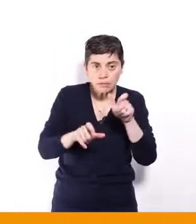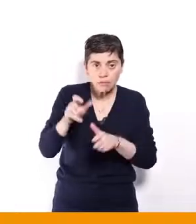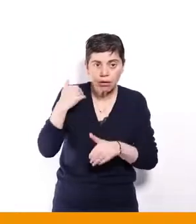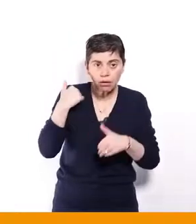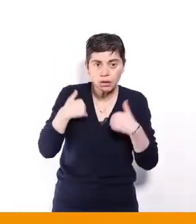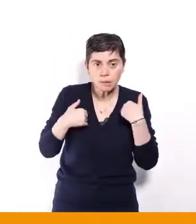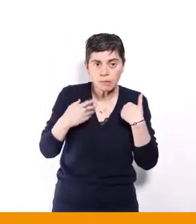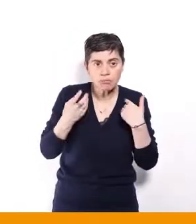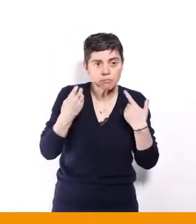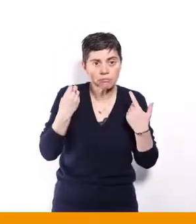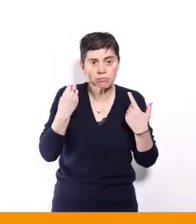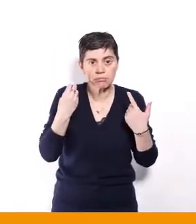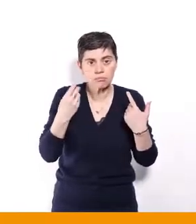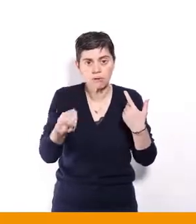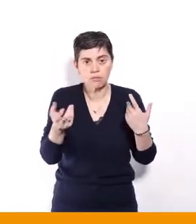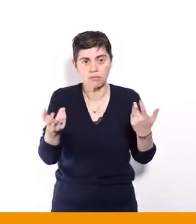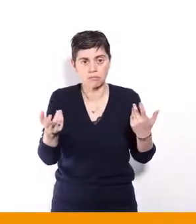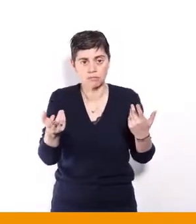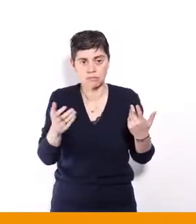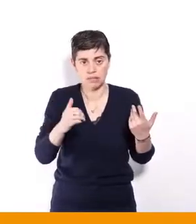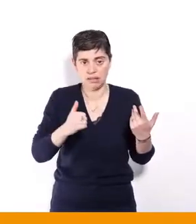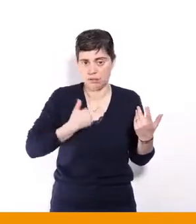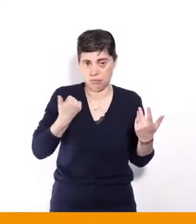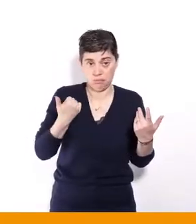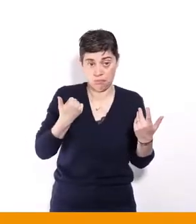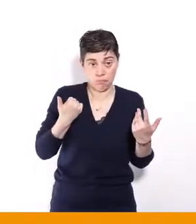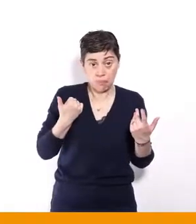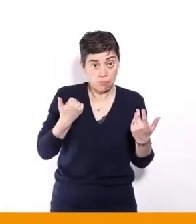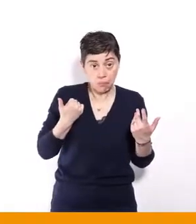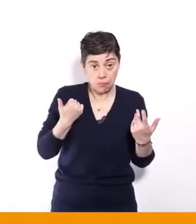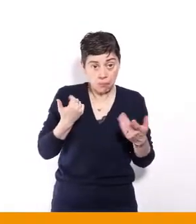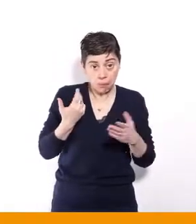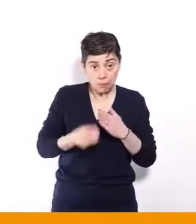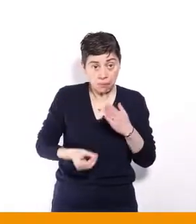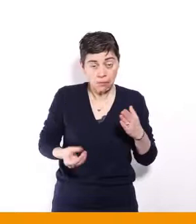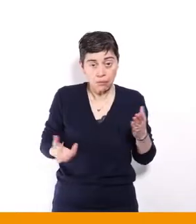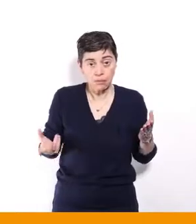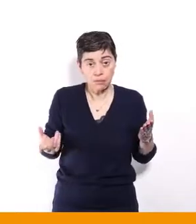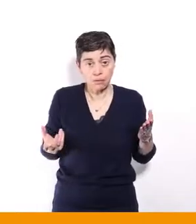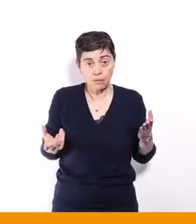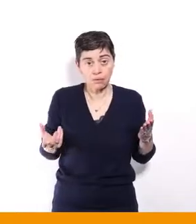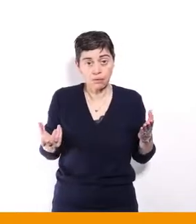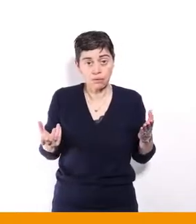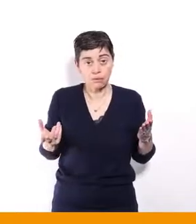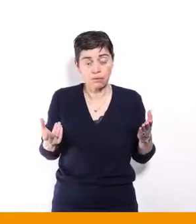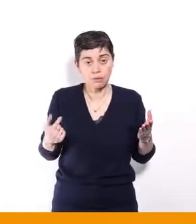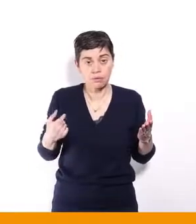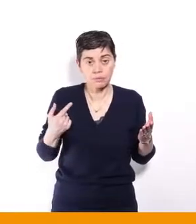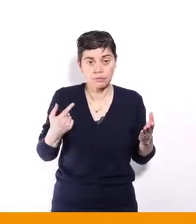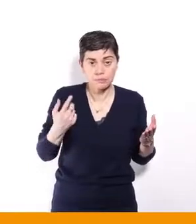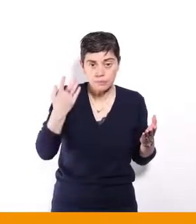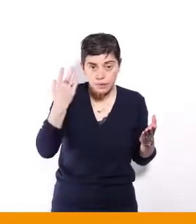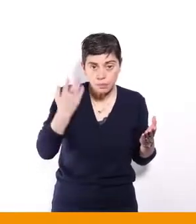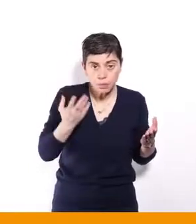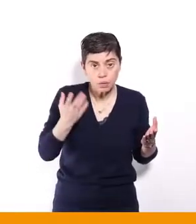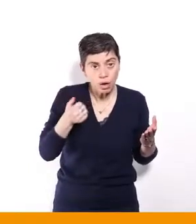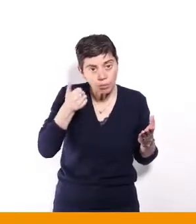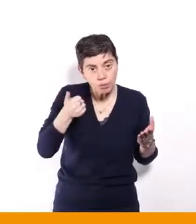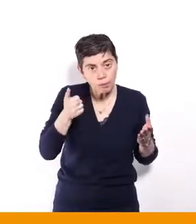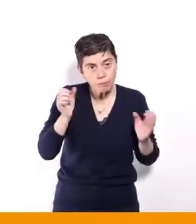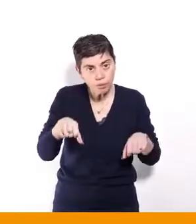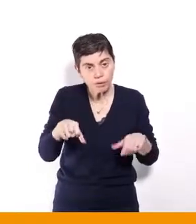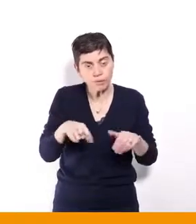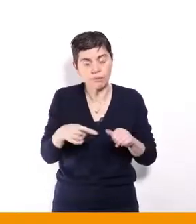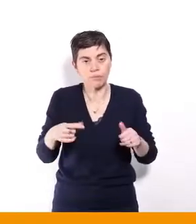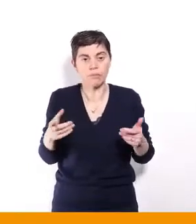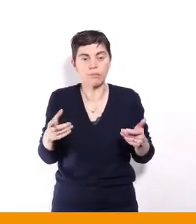d'être vraiment indépendantes, voilà, et de subvenir à ces besoins. Alors, bien sûr, il faudrait bien plus que